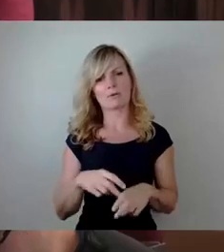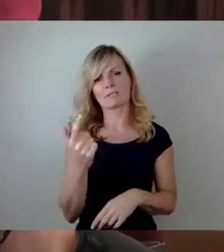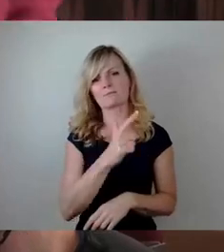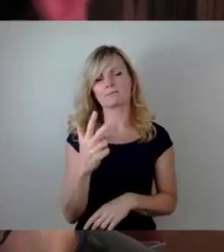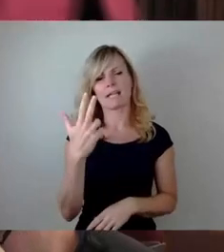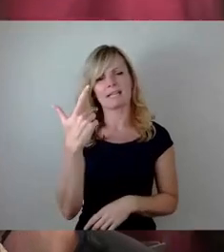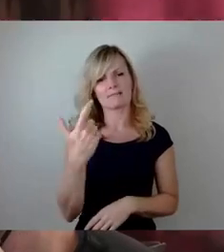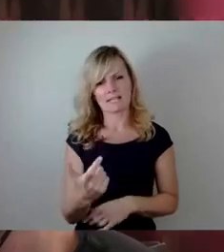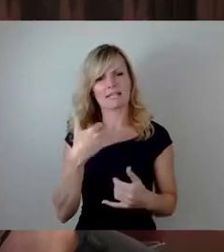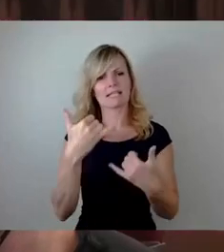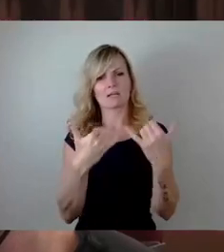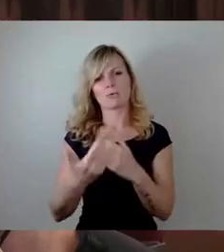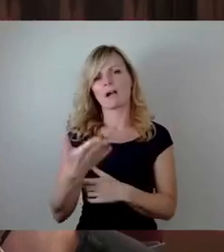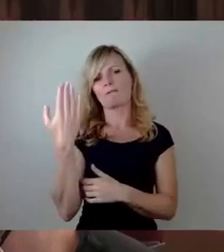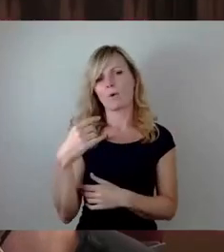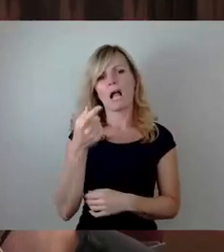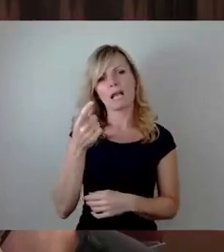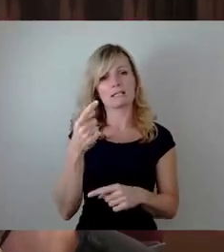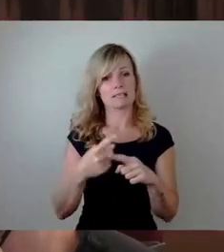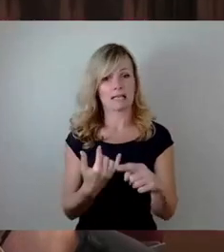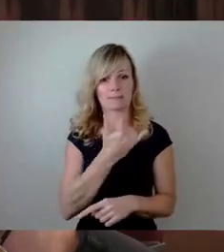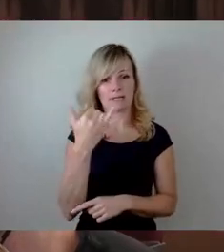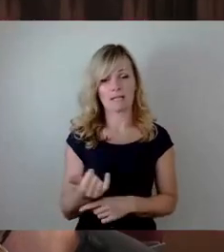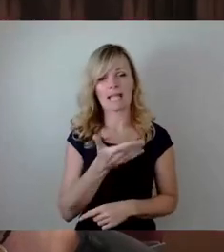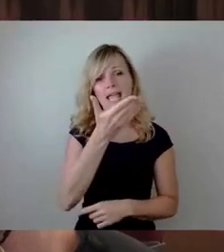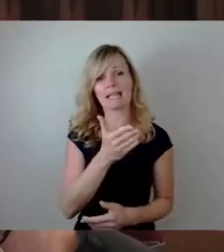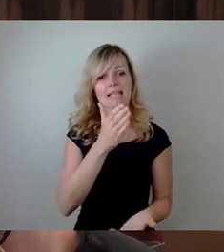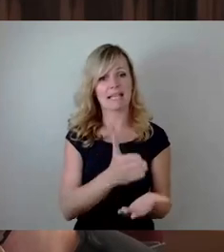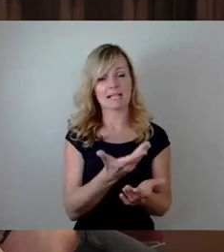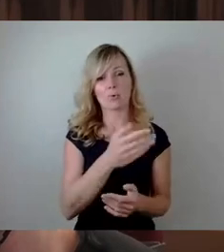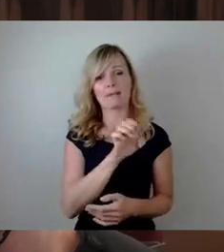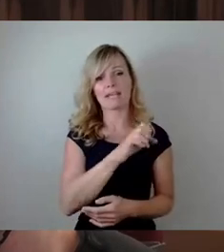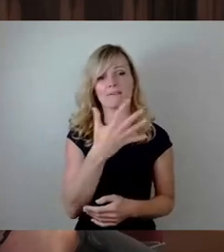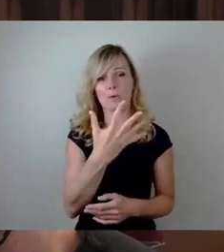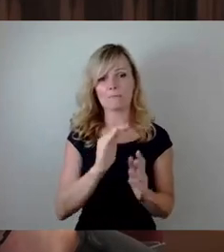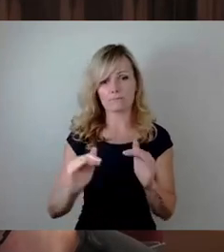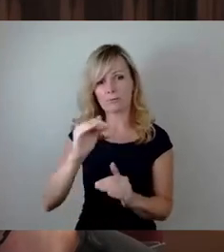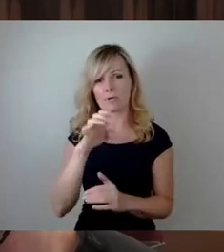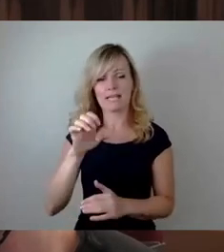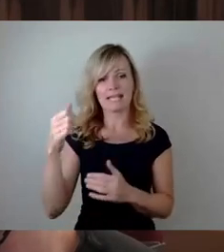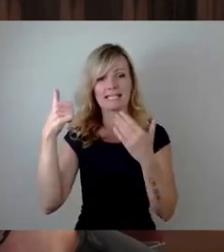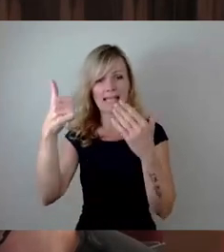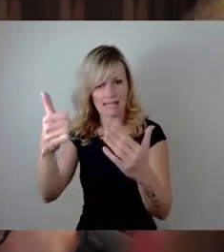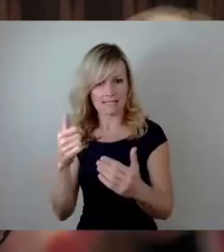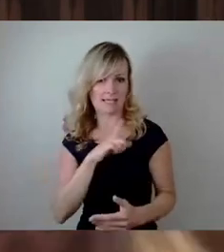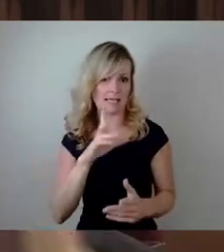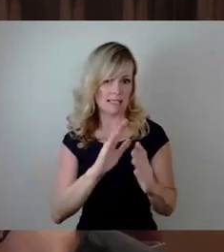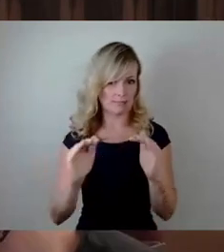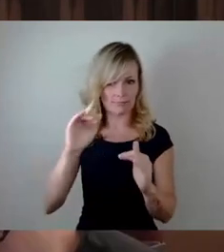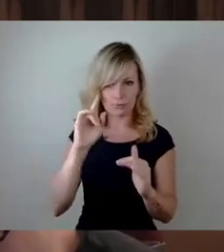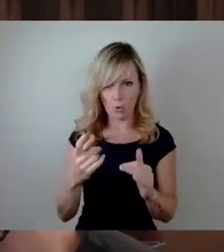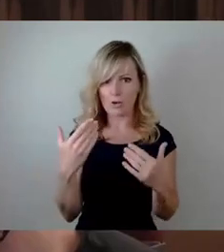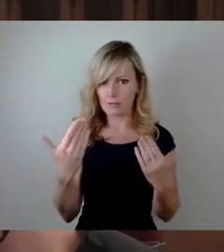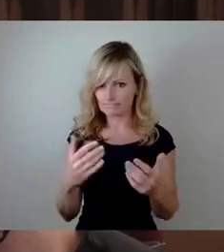schon vor anderthalb Jahren, von der Entgeltgruppe E5 in die Entgeltgruppe E6 höher gruppiert werden. Es hat jetzt